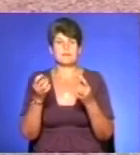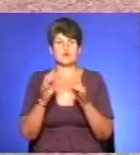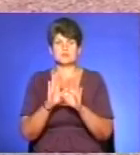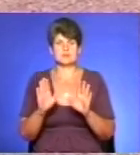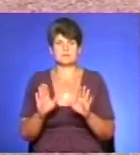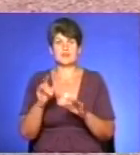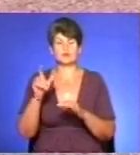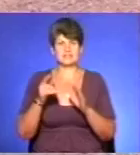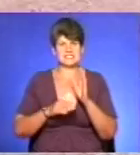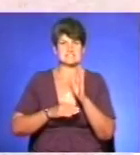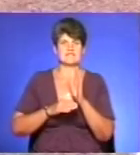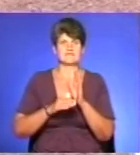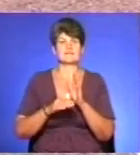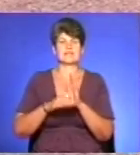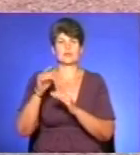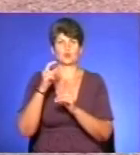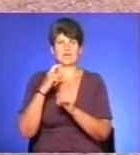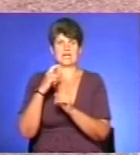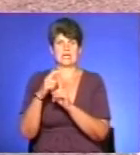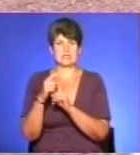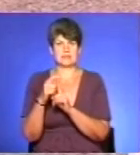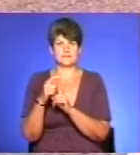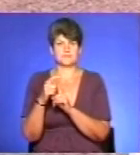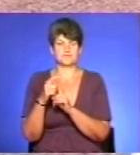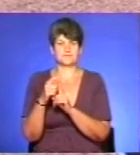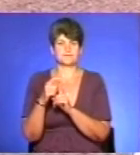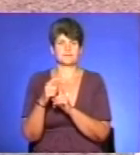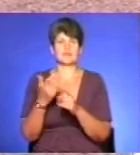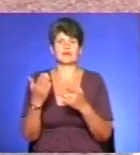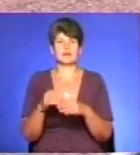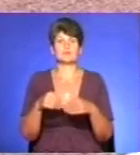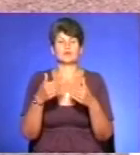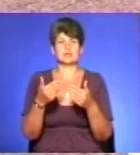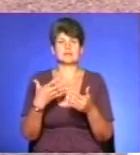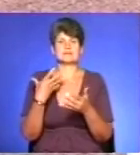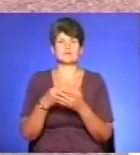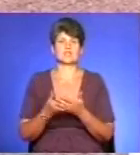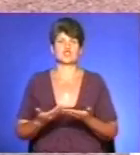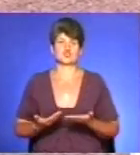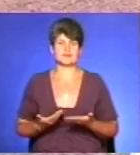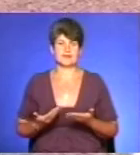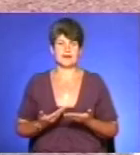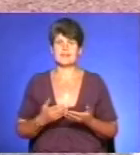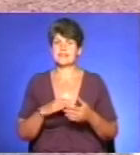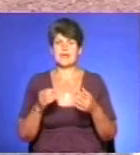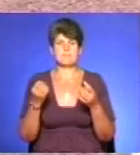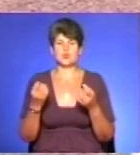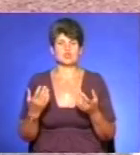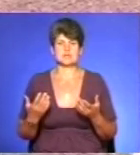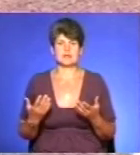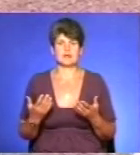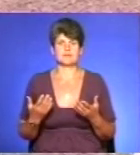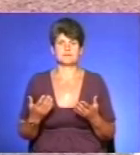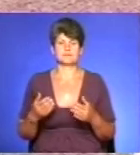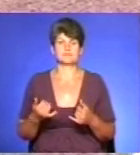але людина з великої літери, яка поклала своє життя непросте на